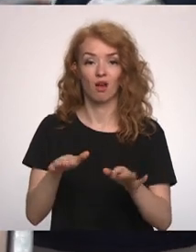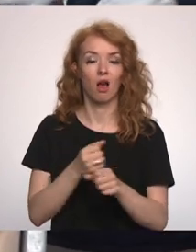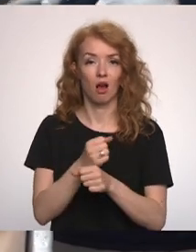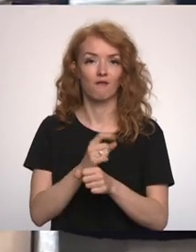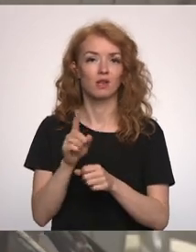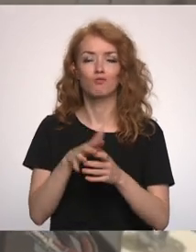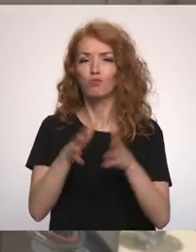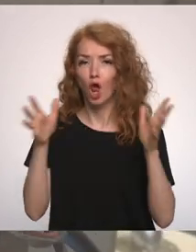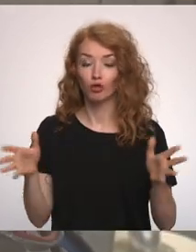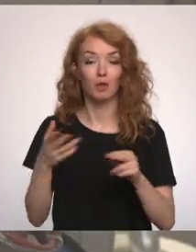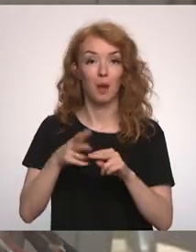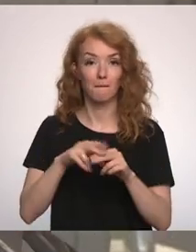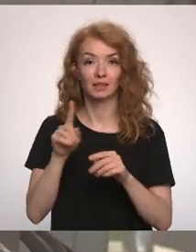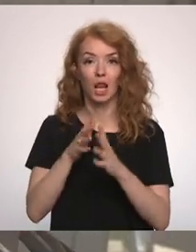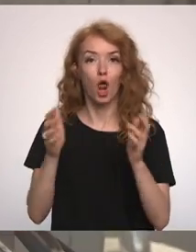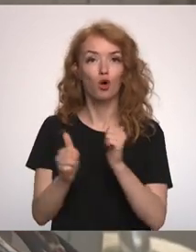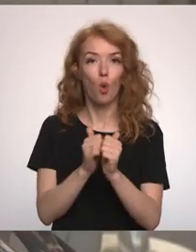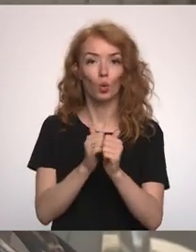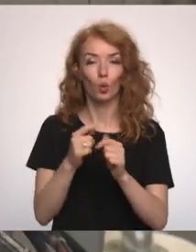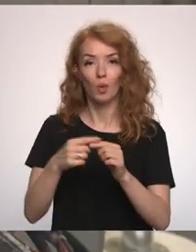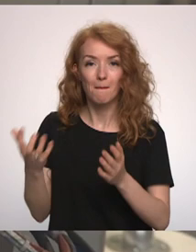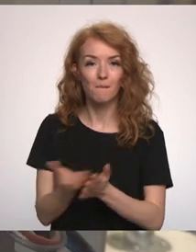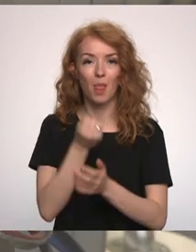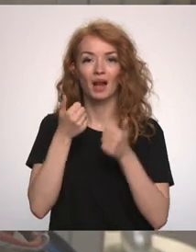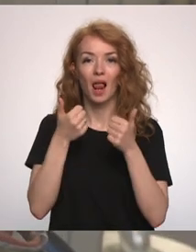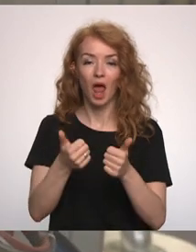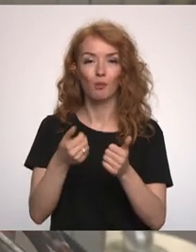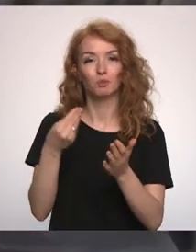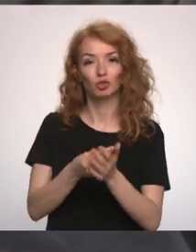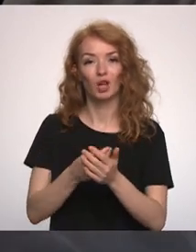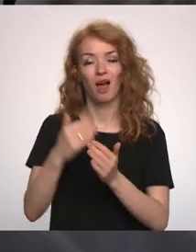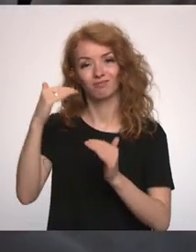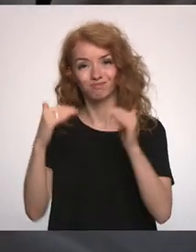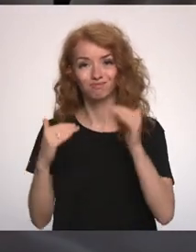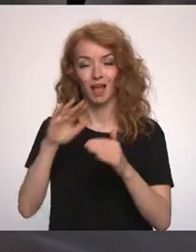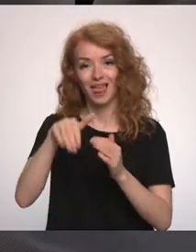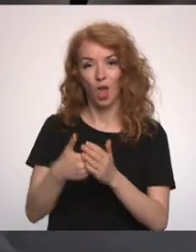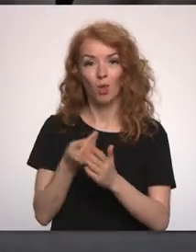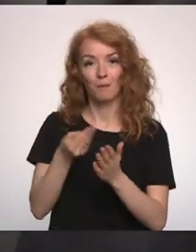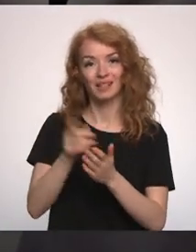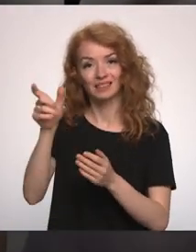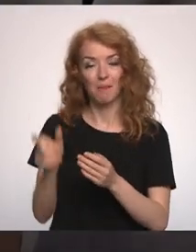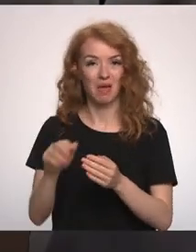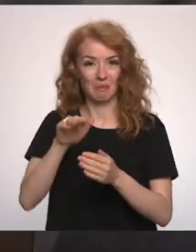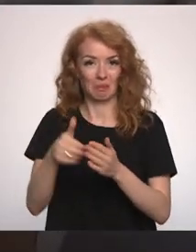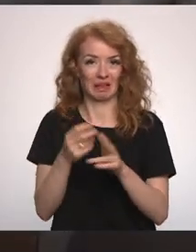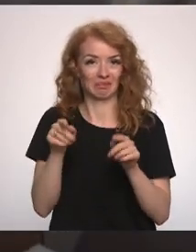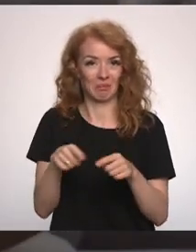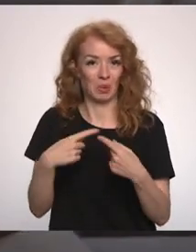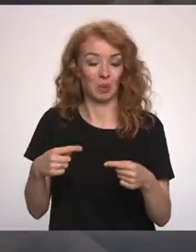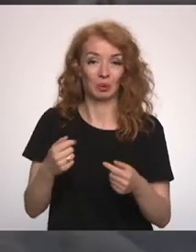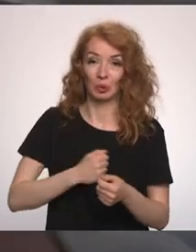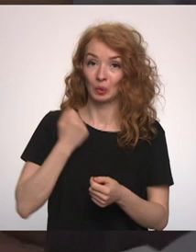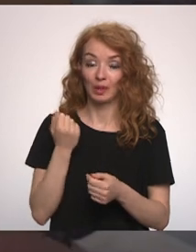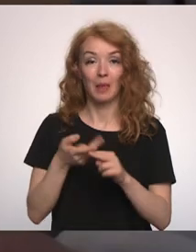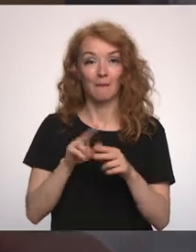plašs, līdz ar to arī vērojam liela konkurence un panākt labus pirkšanas rādītājs jaunam pircējiem nezināmam produktam nav vienkārši.